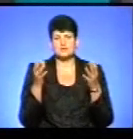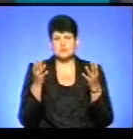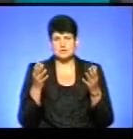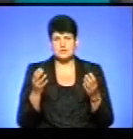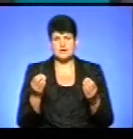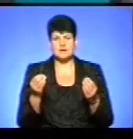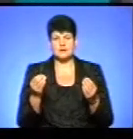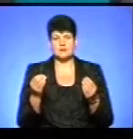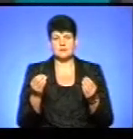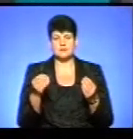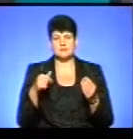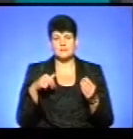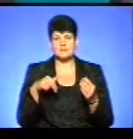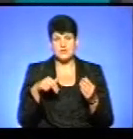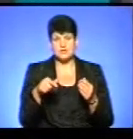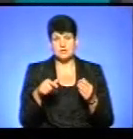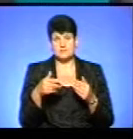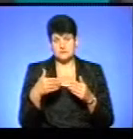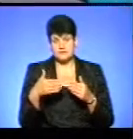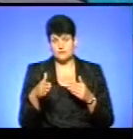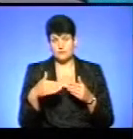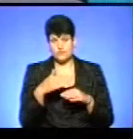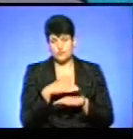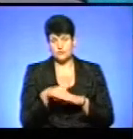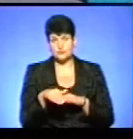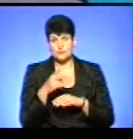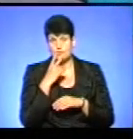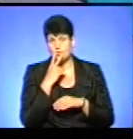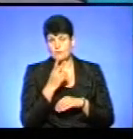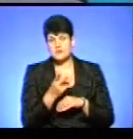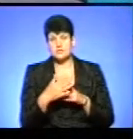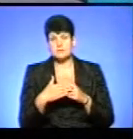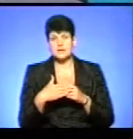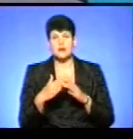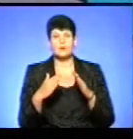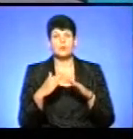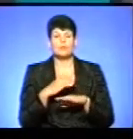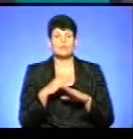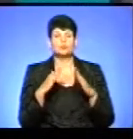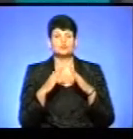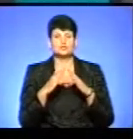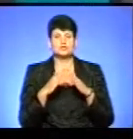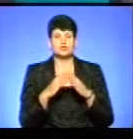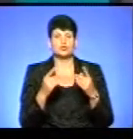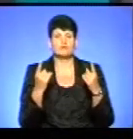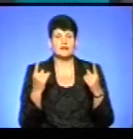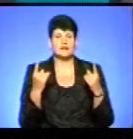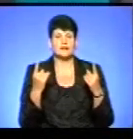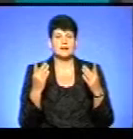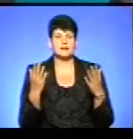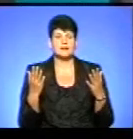дверей під'їзду і побачила прямо перед будинком великий-великий такий